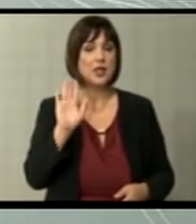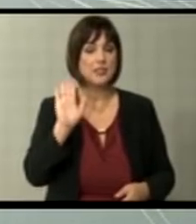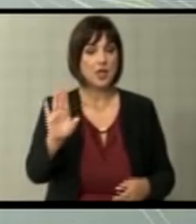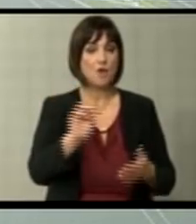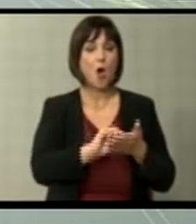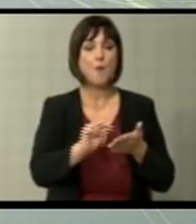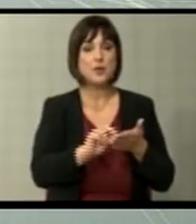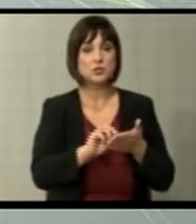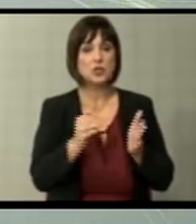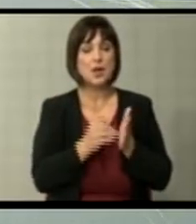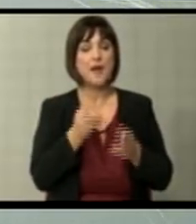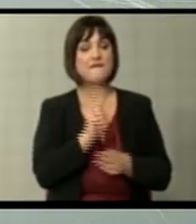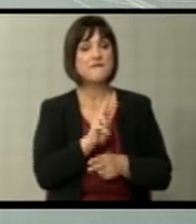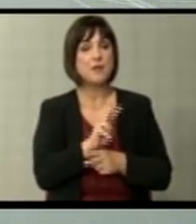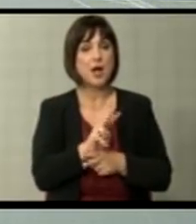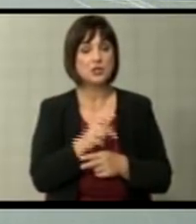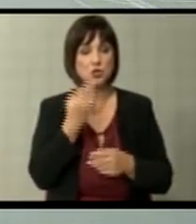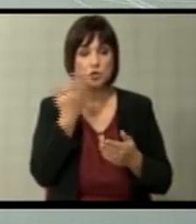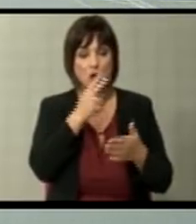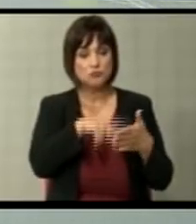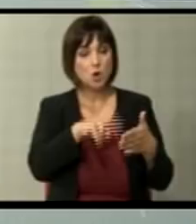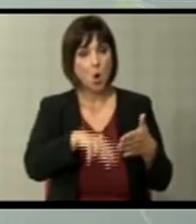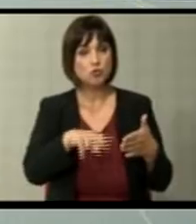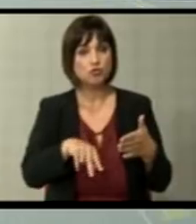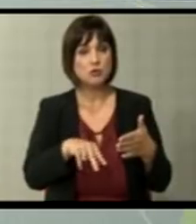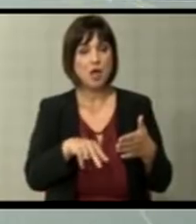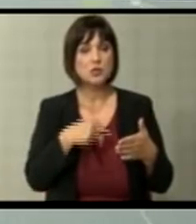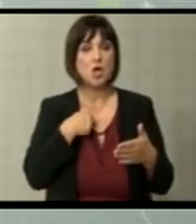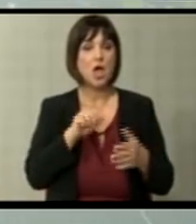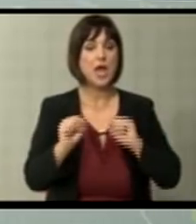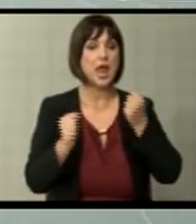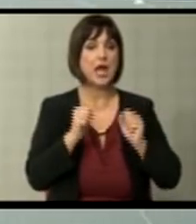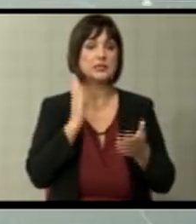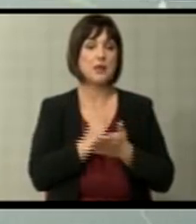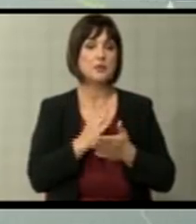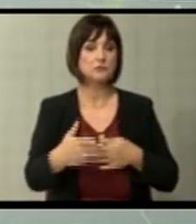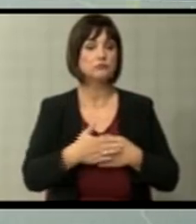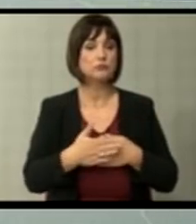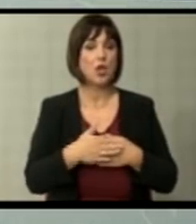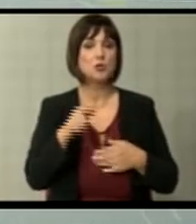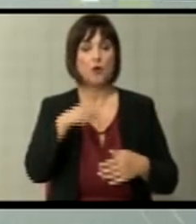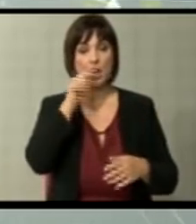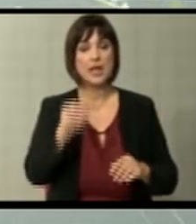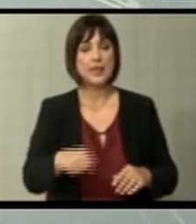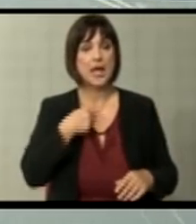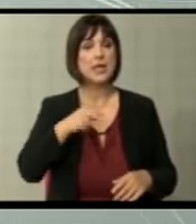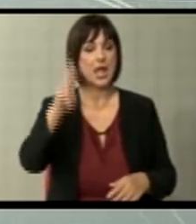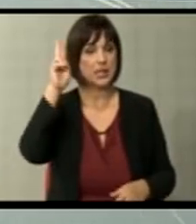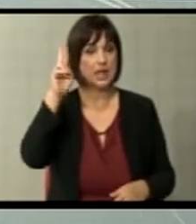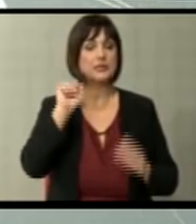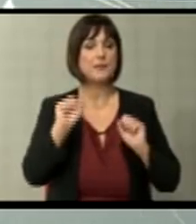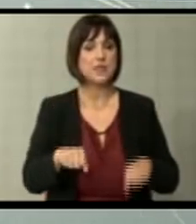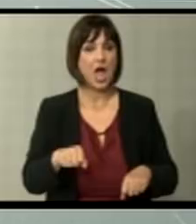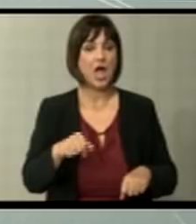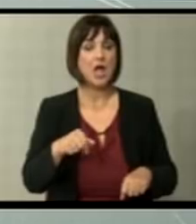писање треба внимателно да си спрочита, но и реакцијата да биде содветна. Тој бери да ќе гласам да,